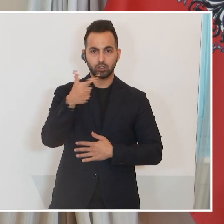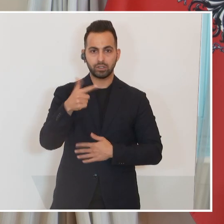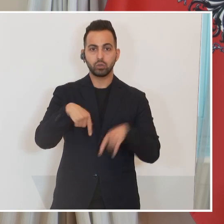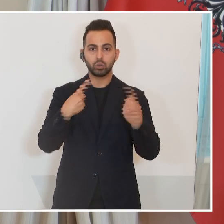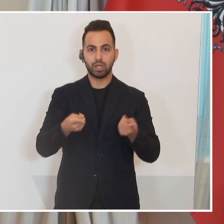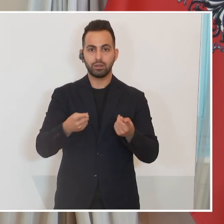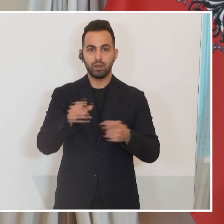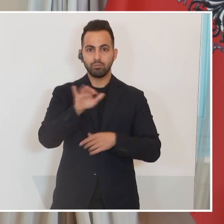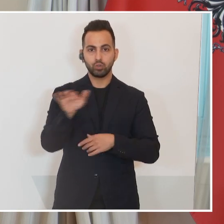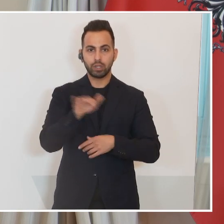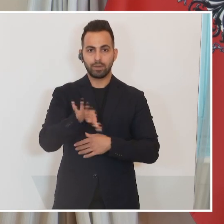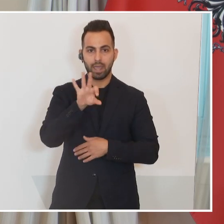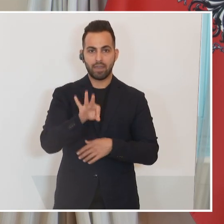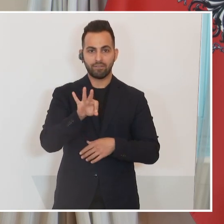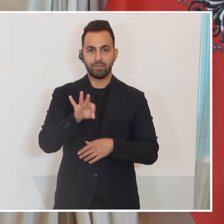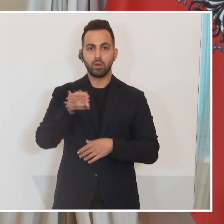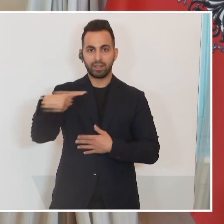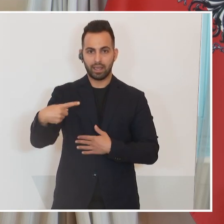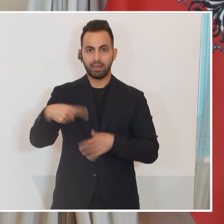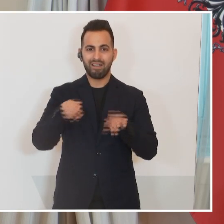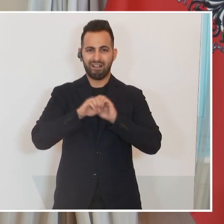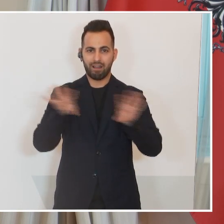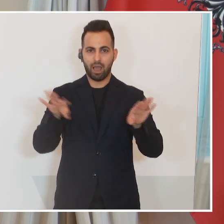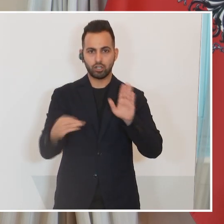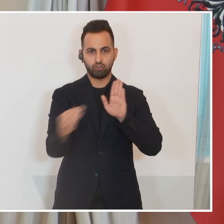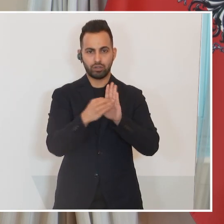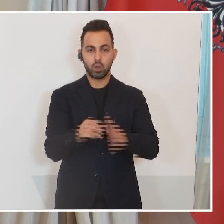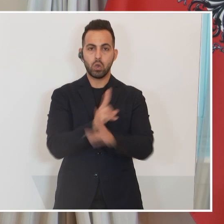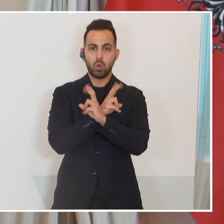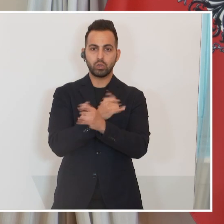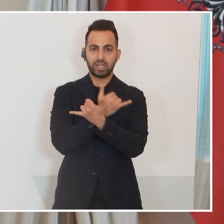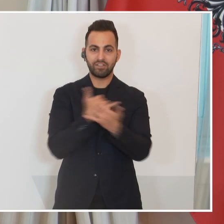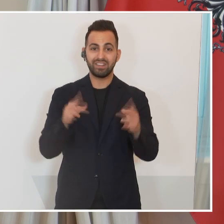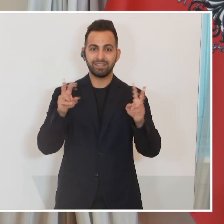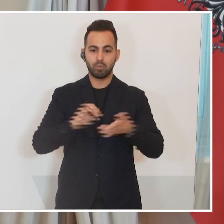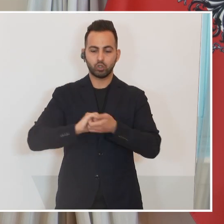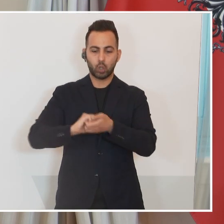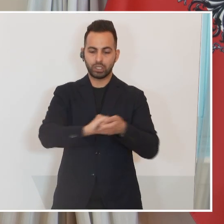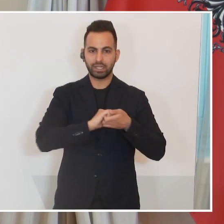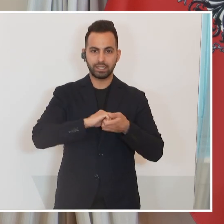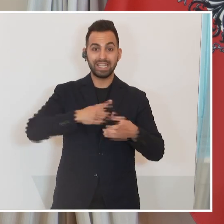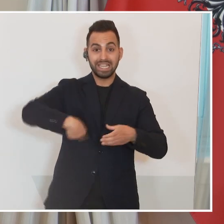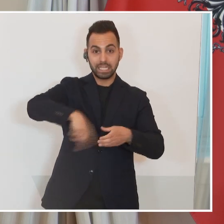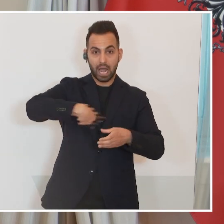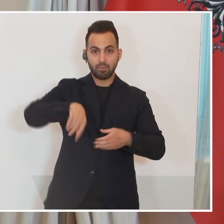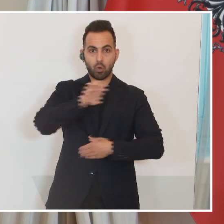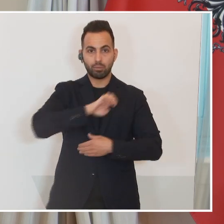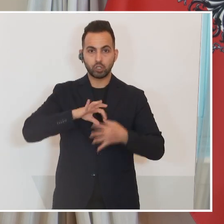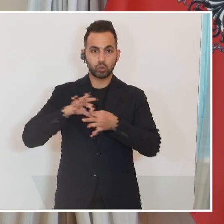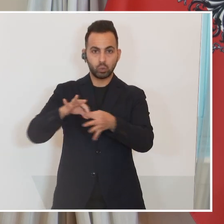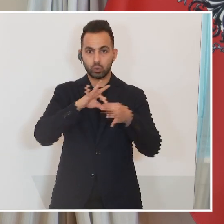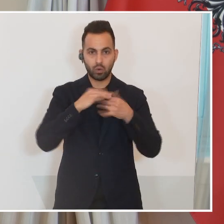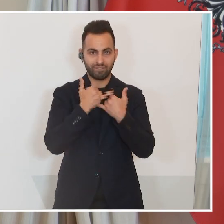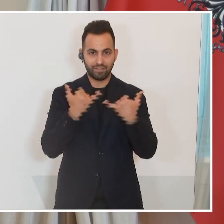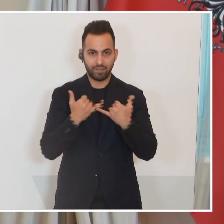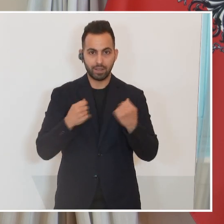Folgebuchstaben F und G. Wo ganz klar geregelt ist, wie Österreich sich in der Frage der Solidarität innerhalb der Europäischen Union bewegt. Deshalb sind